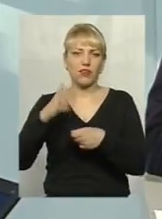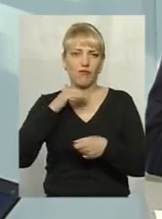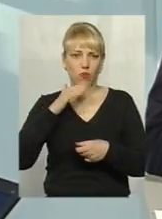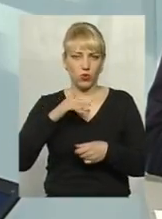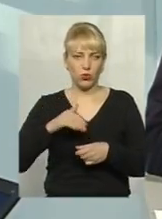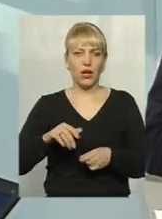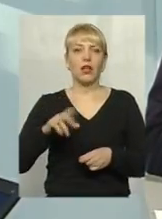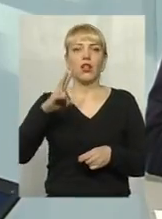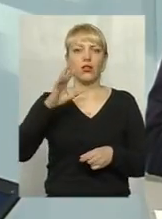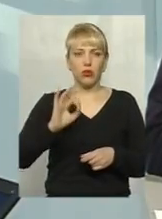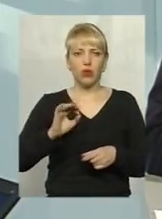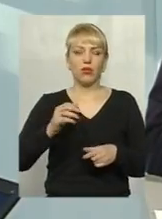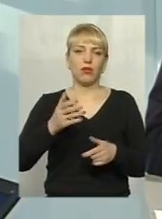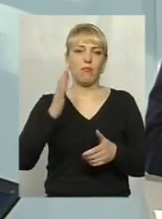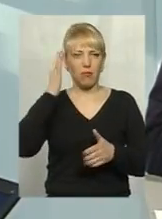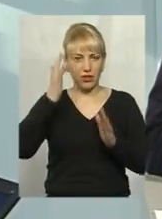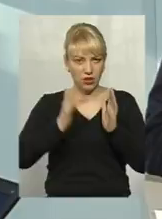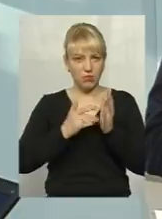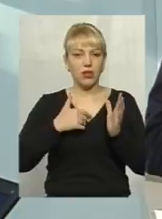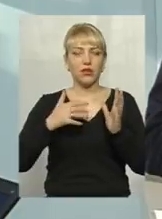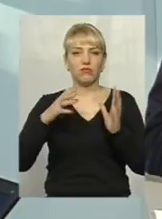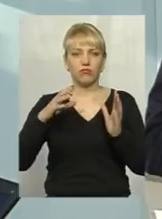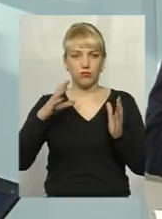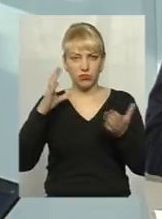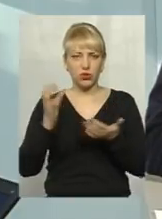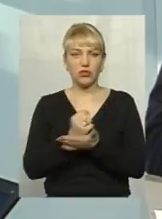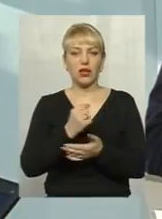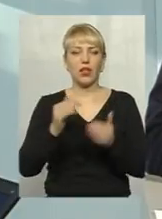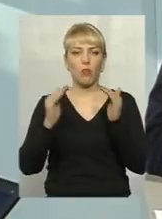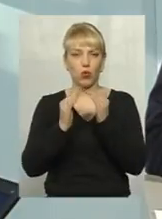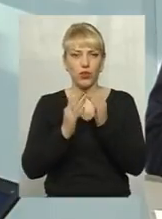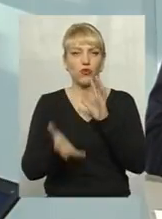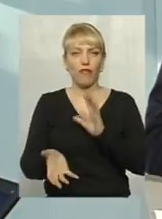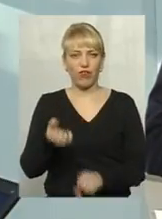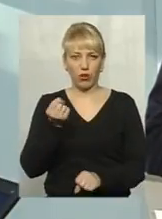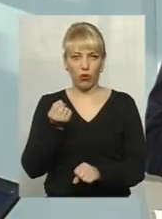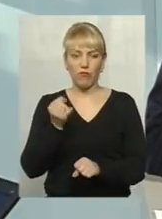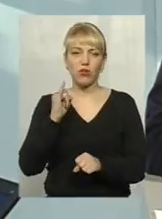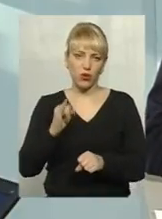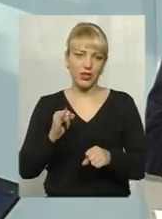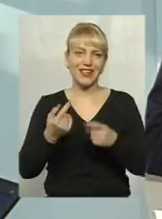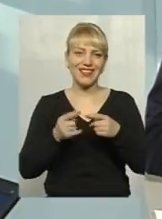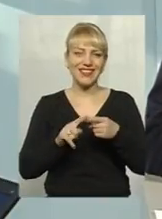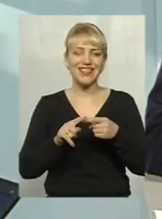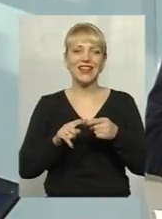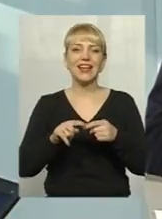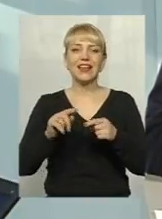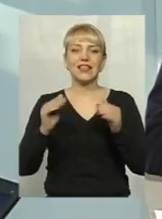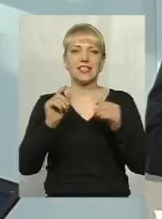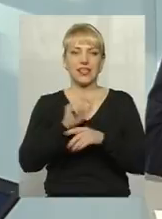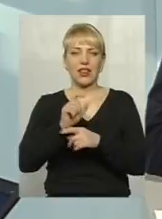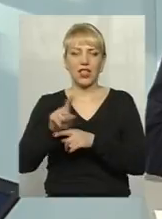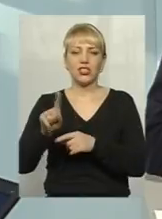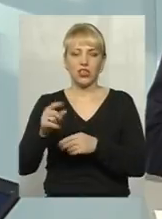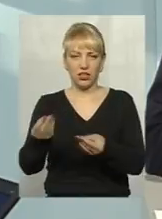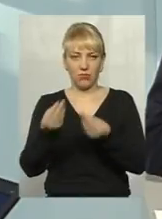Але все ж таки мети ми досягли, будинок врятований і ті задачі, які перед нами стояли, ми її